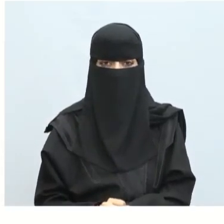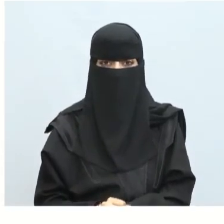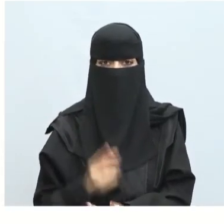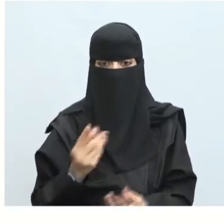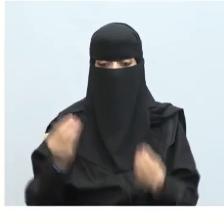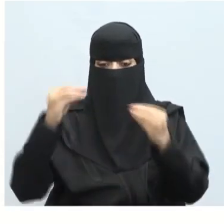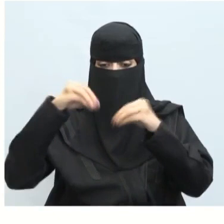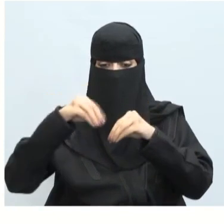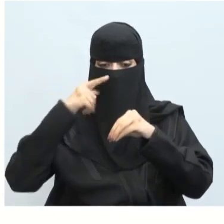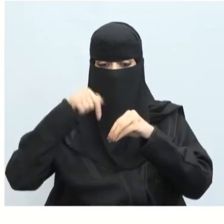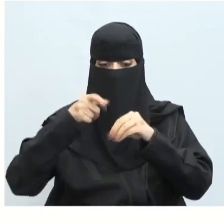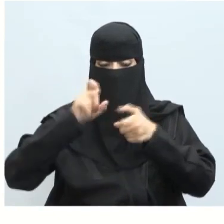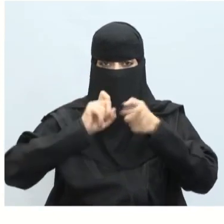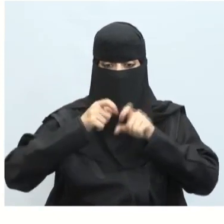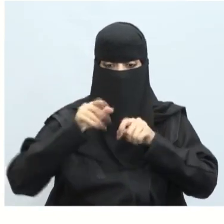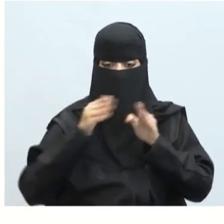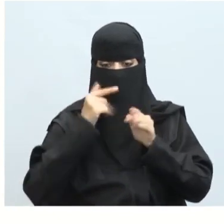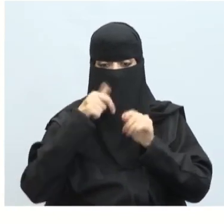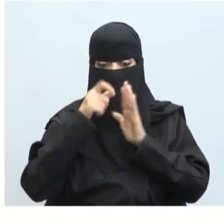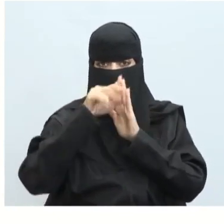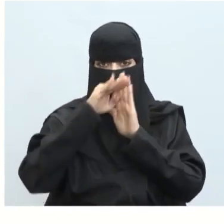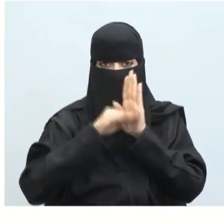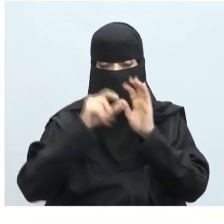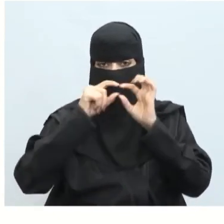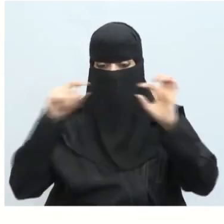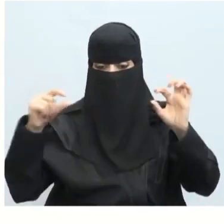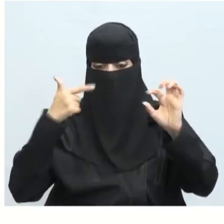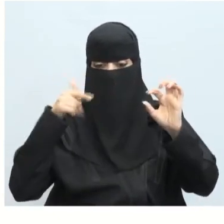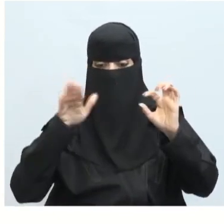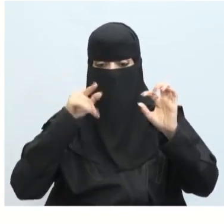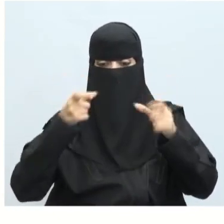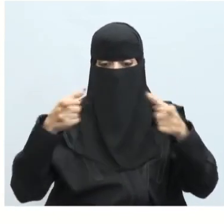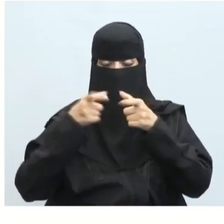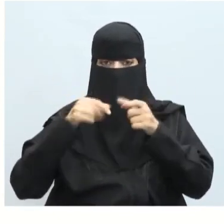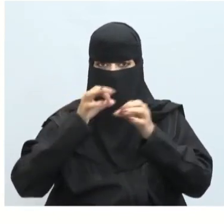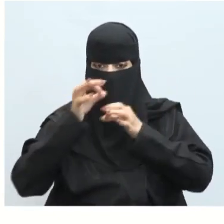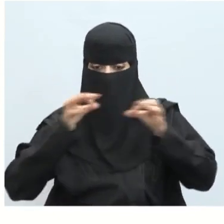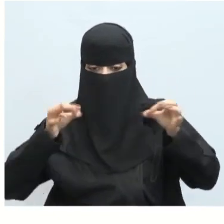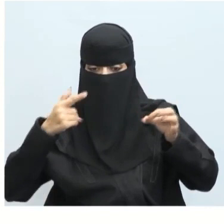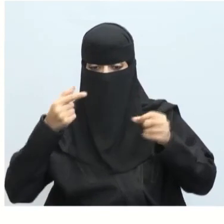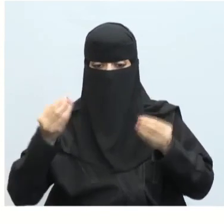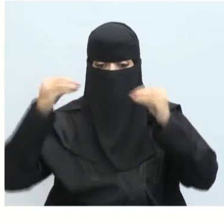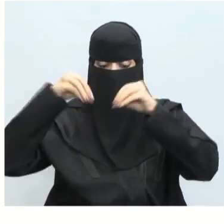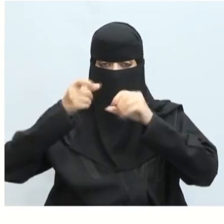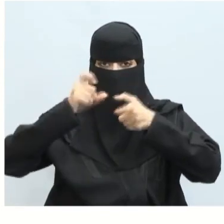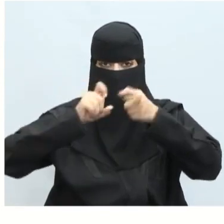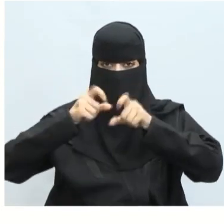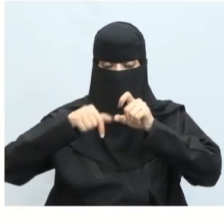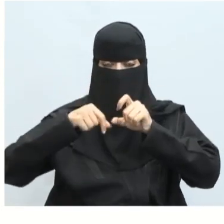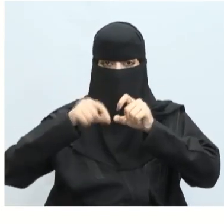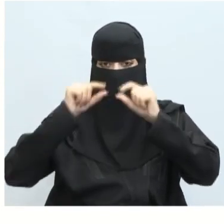لإضافة مكون الhorizontal Arrangement ترتيب الأفقي من مجموعة Layout التخطيط ارتفقنا